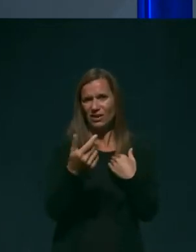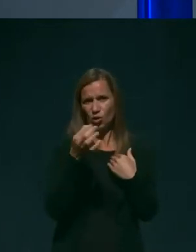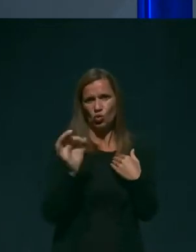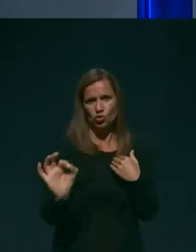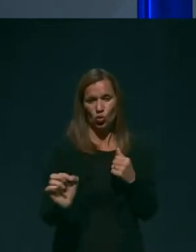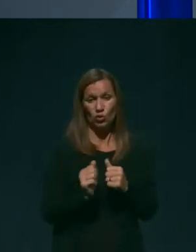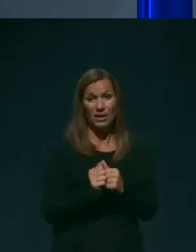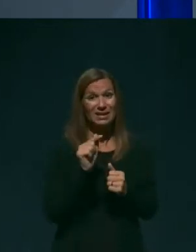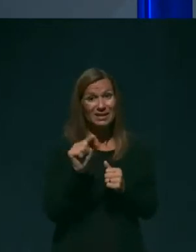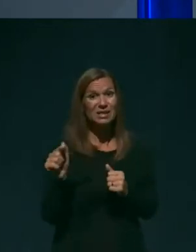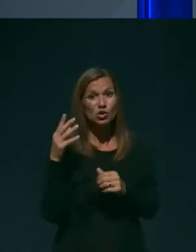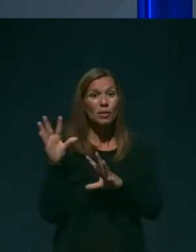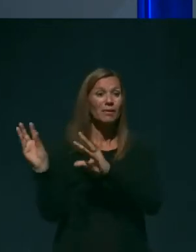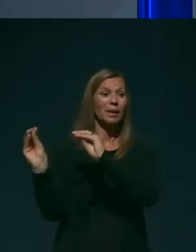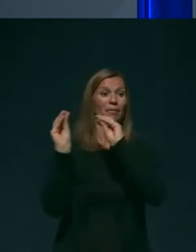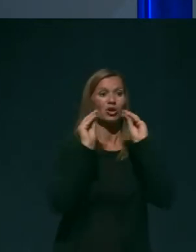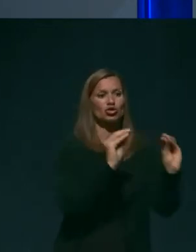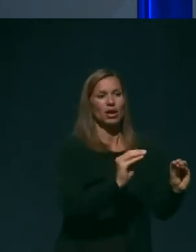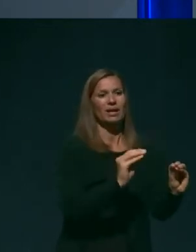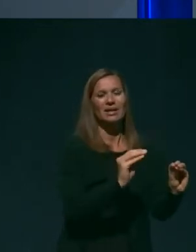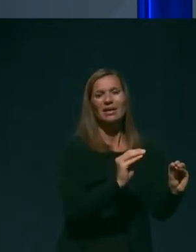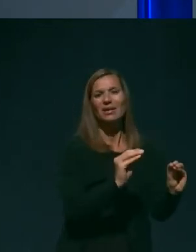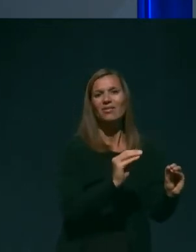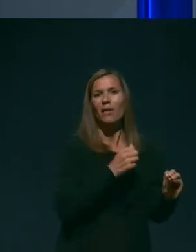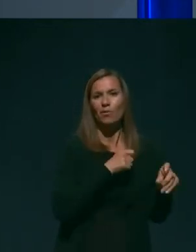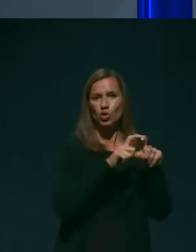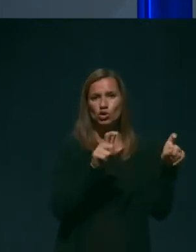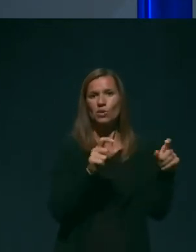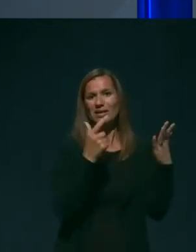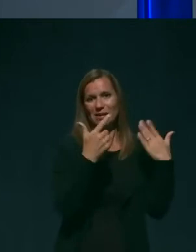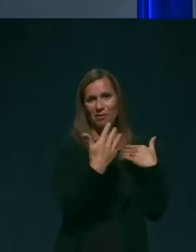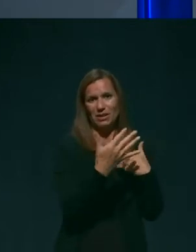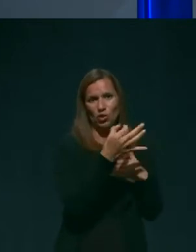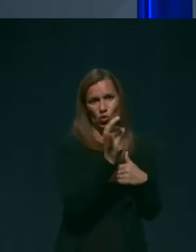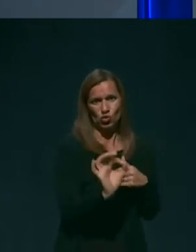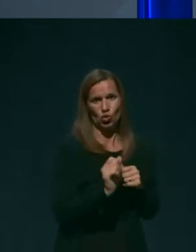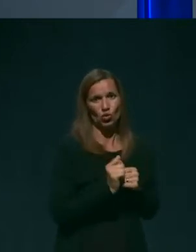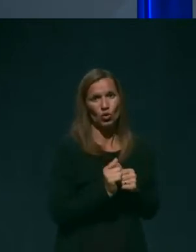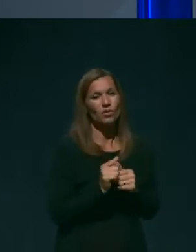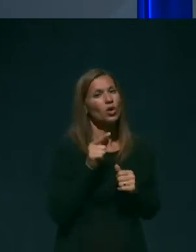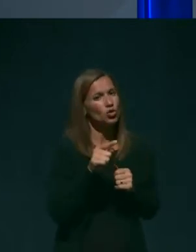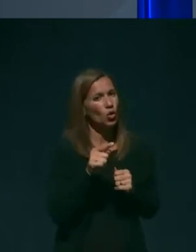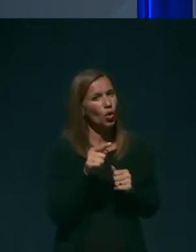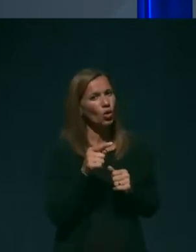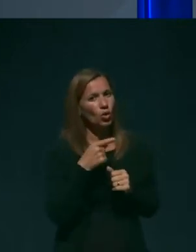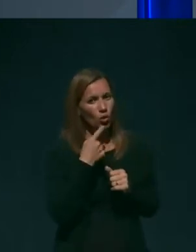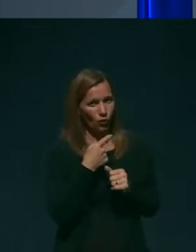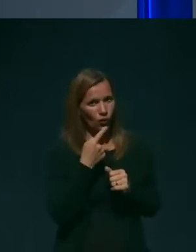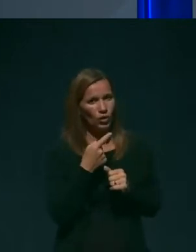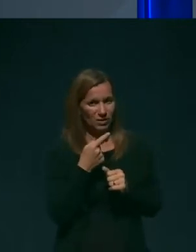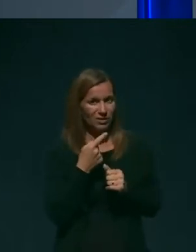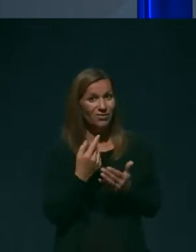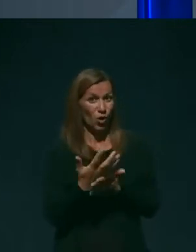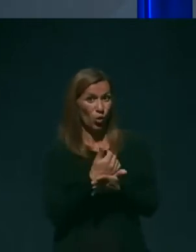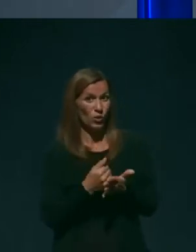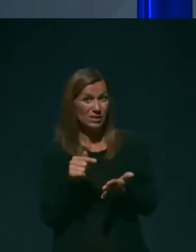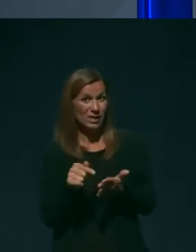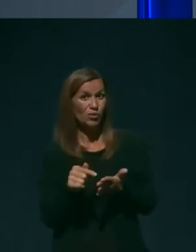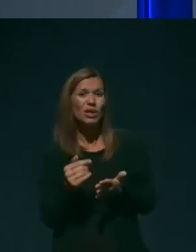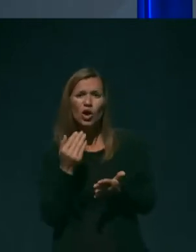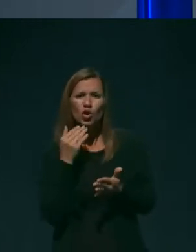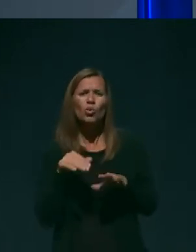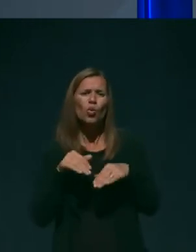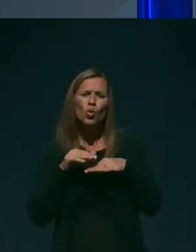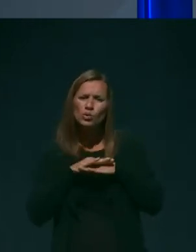ki so bili premeščeni v bolnišnico, pa 57 odstotna, kar govoril prid temu, da klub vsemu trudu bolnikom v